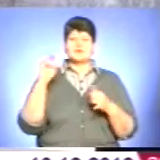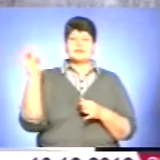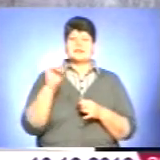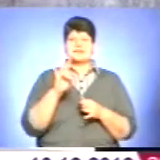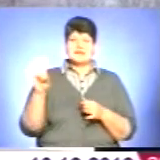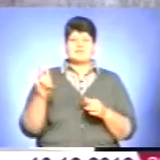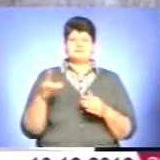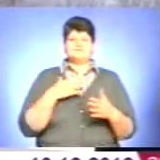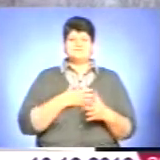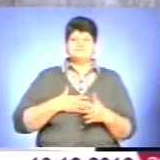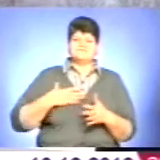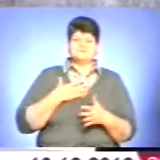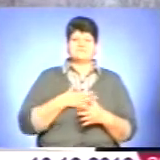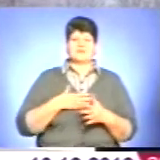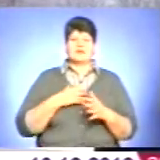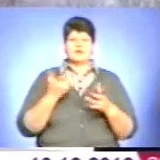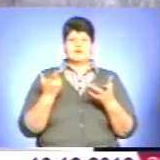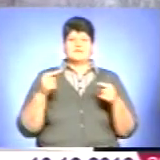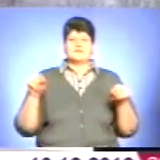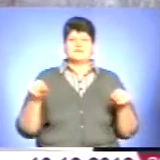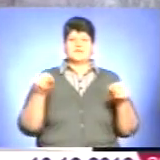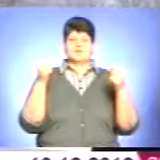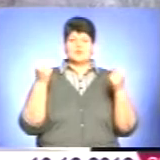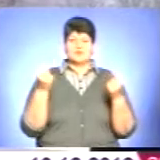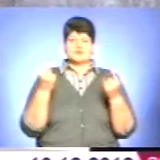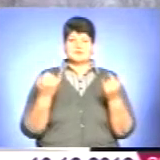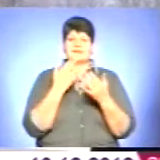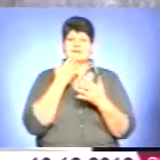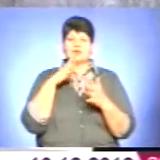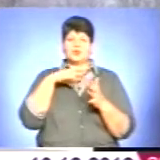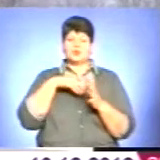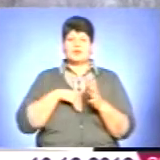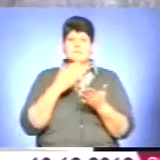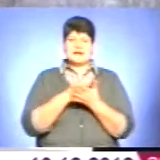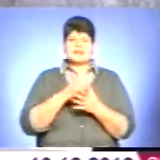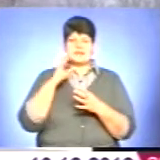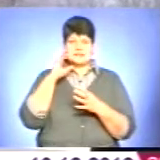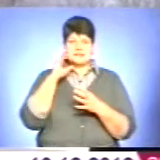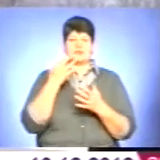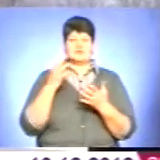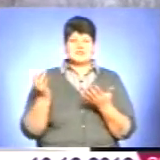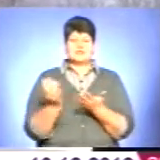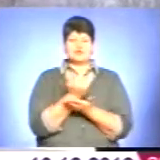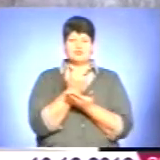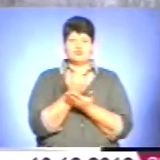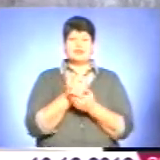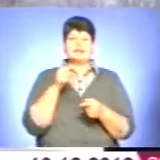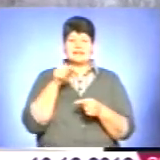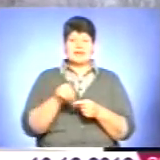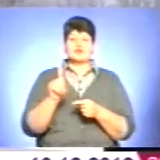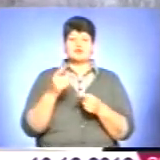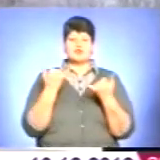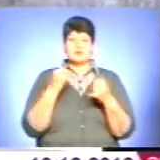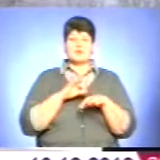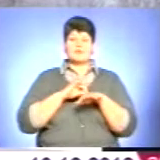чергове, національне, культурне, духовне роздраження, тому то, скажімо, має серйозні здобутки і навіть, власне, вже той здобуток, що сьогодні проводиться